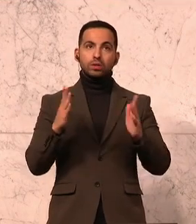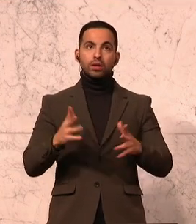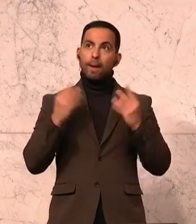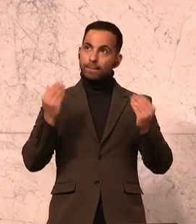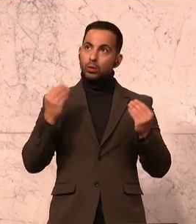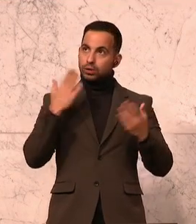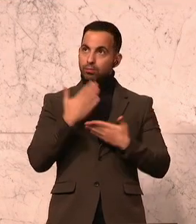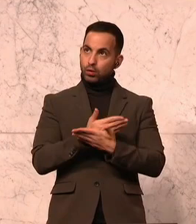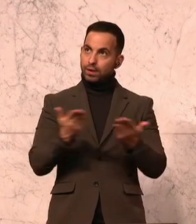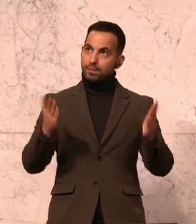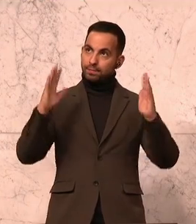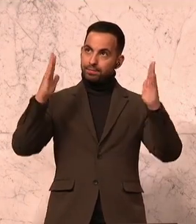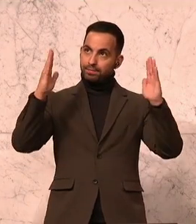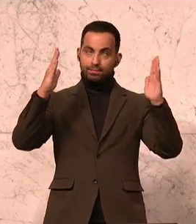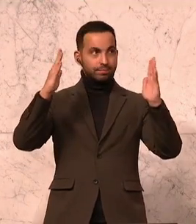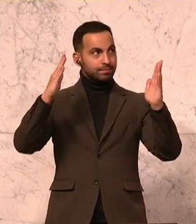begrüßen.